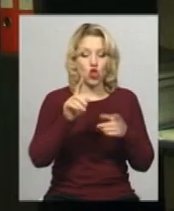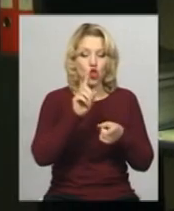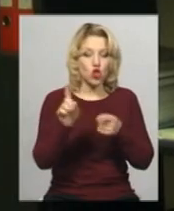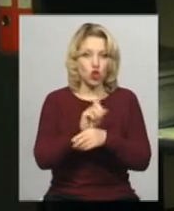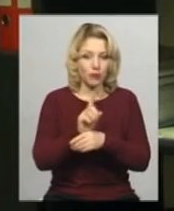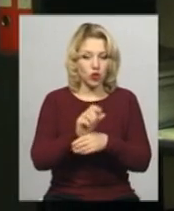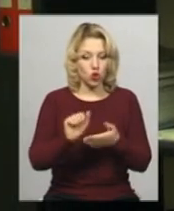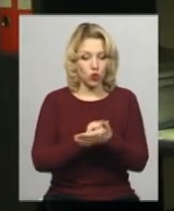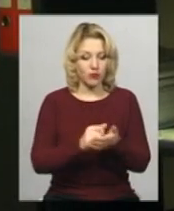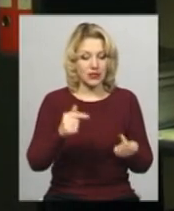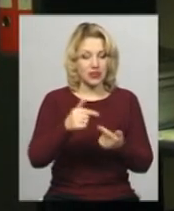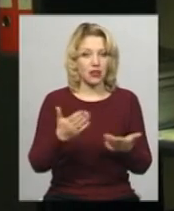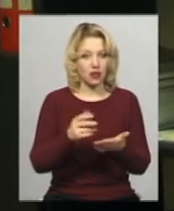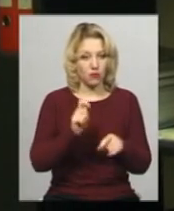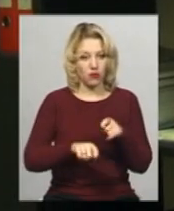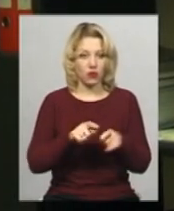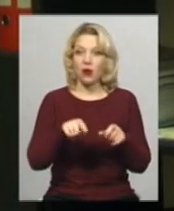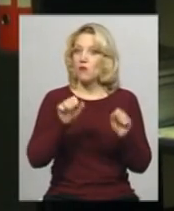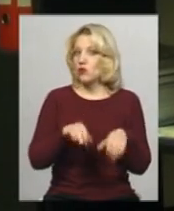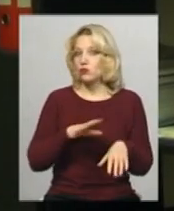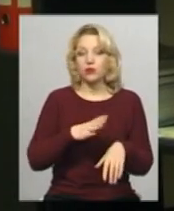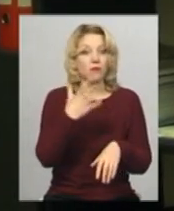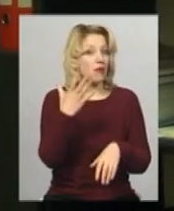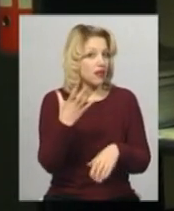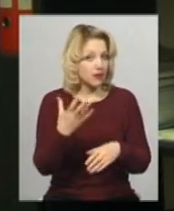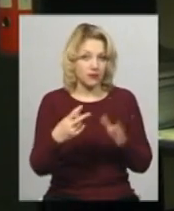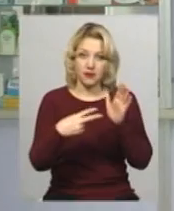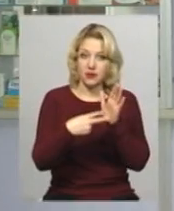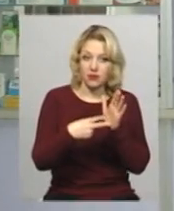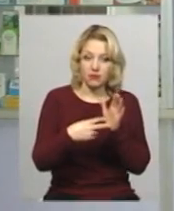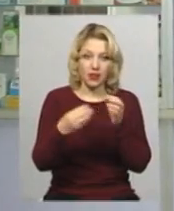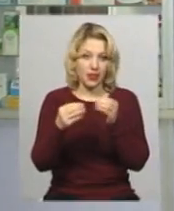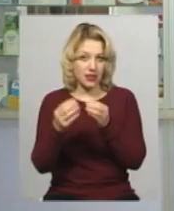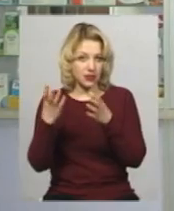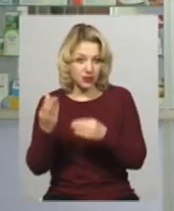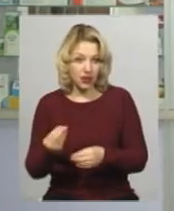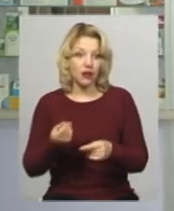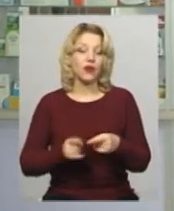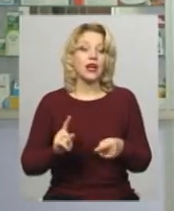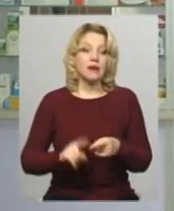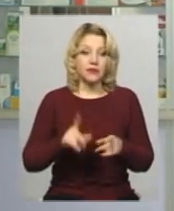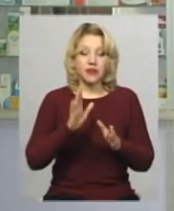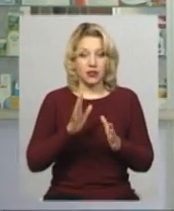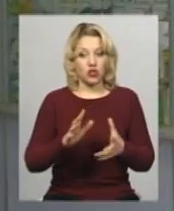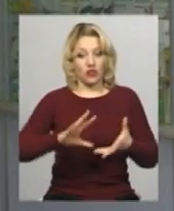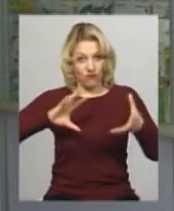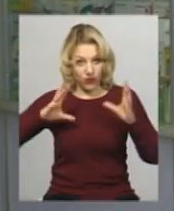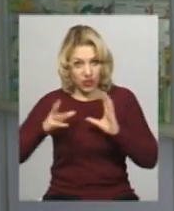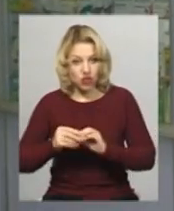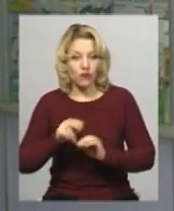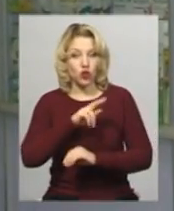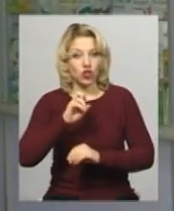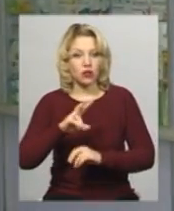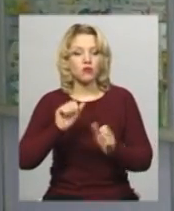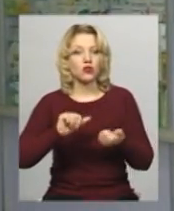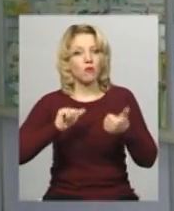згідно яких вони перевіряються. Тобто це може бути 5, 7, 10 днів. Тільки з утриманим висновком та чеком можна обміняти ліки на